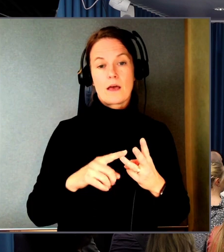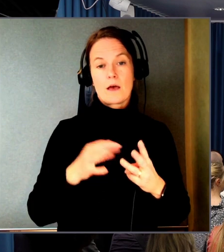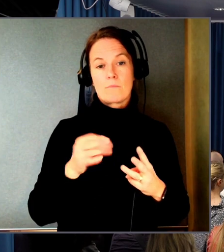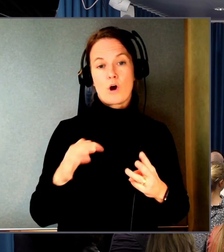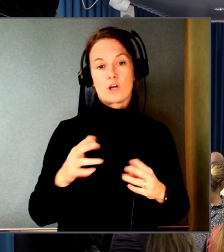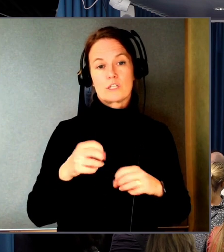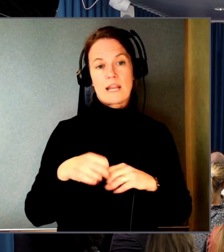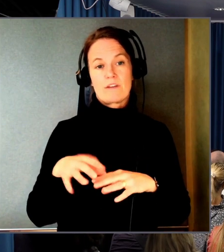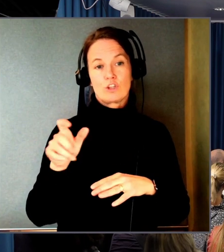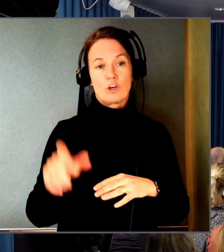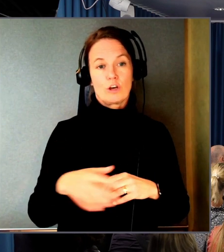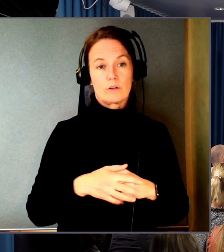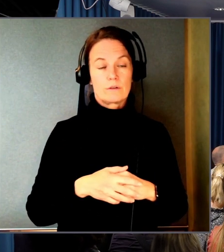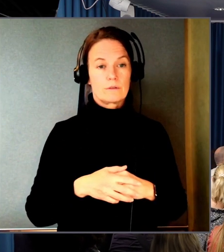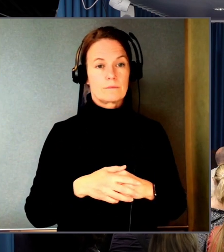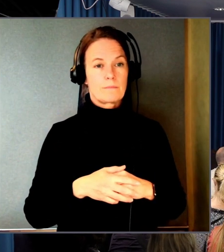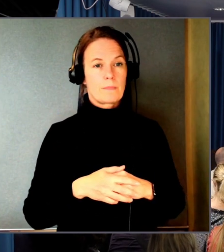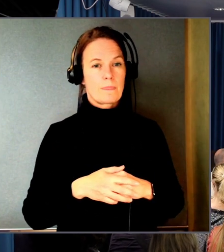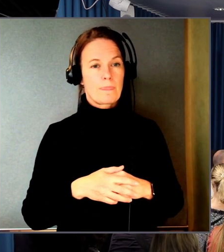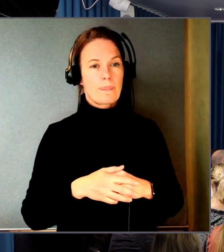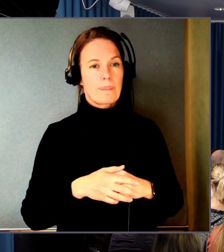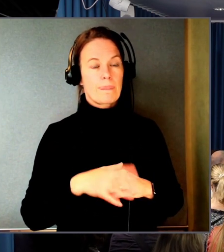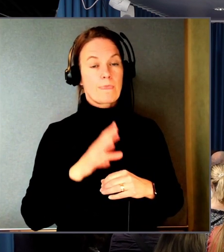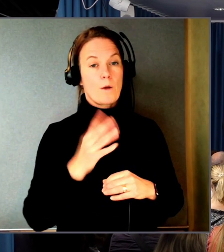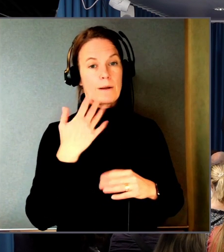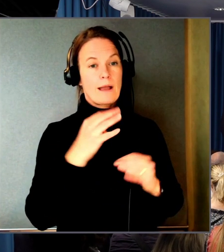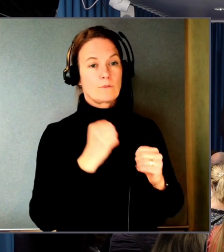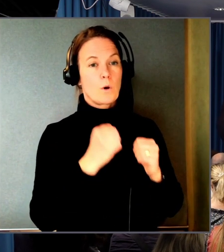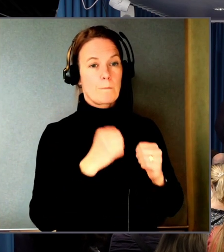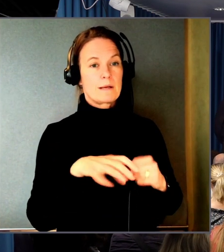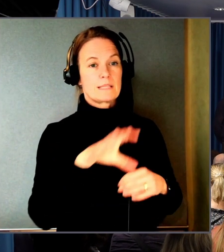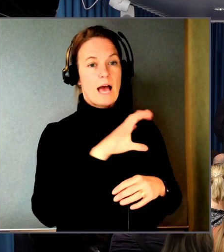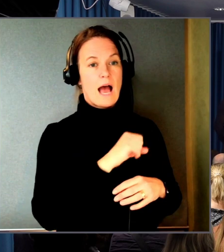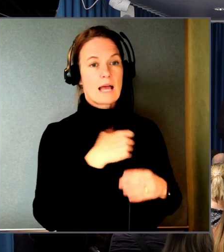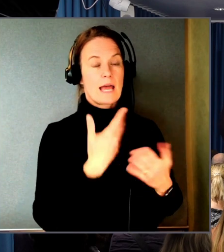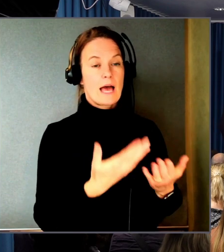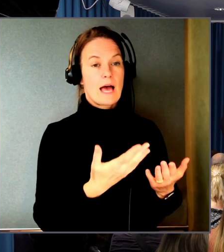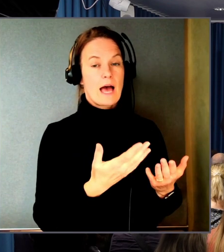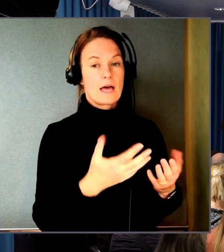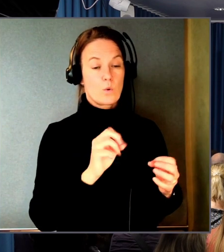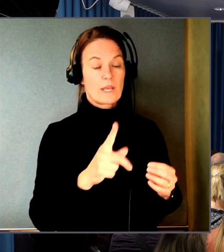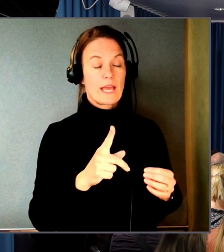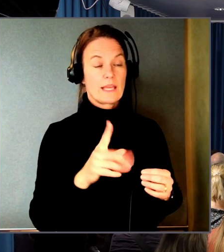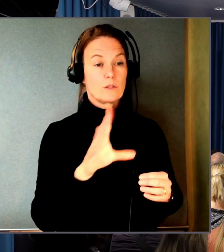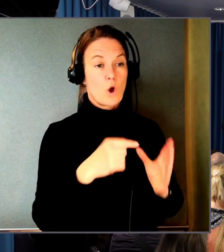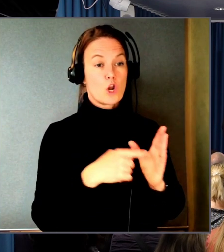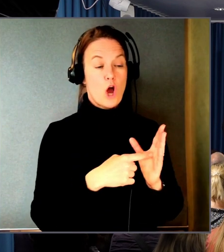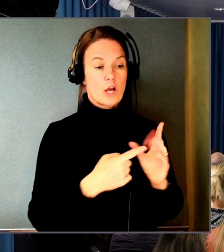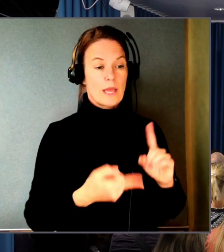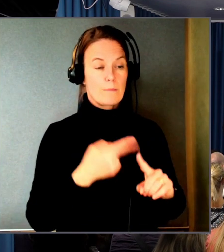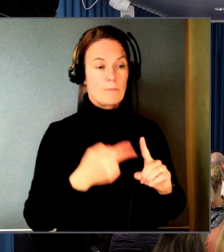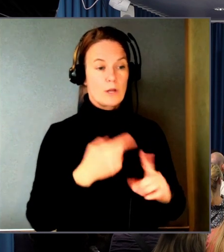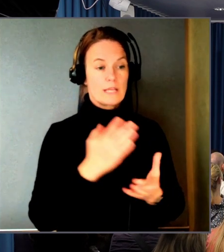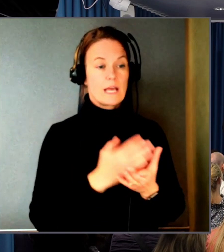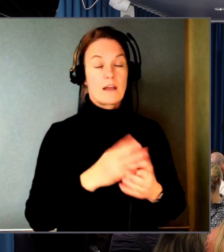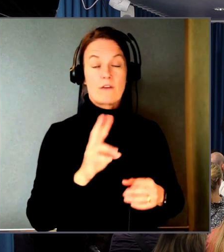Man kan ju hoppas att alla av självbevarelsedrift är okej. I alla fall när lagen börjar gälla. Annars får de inte göra affärer i Europa.